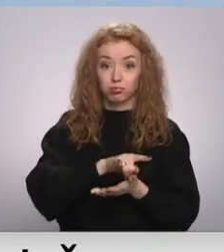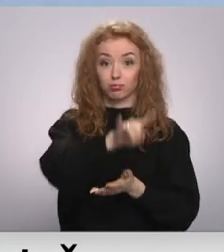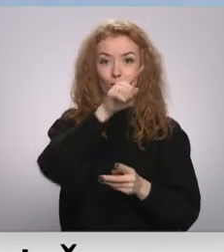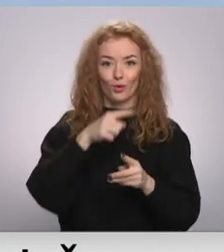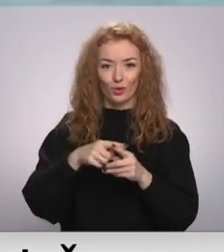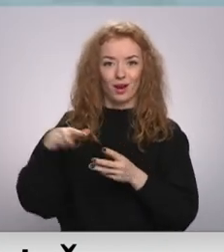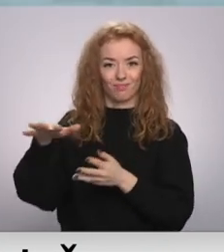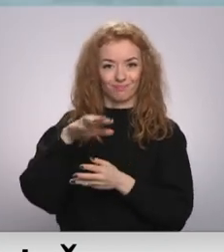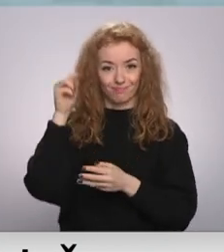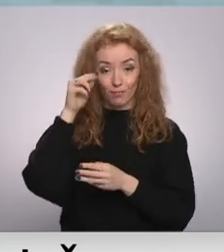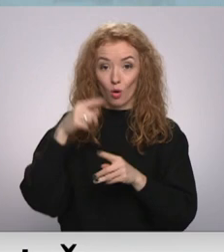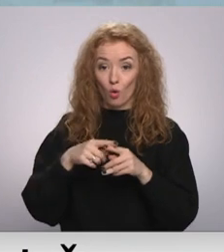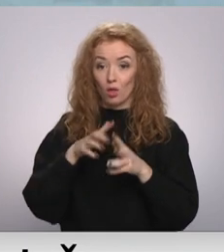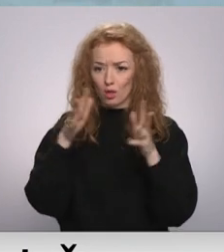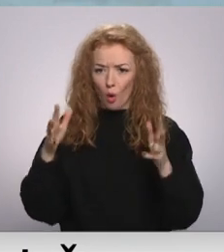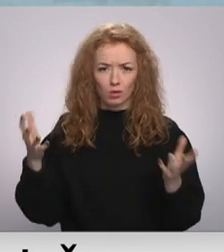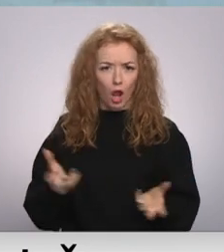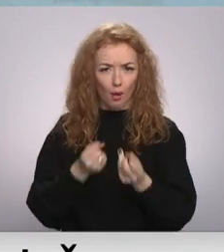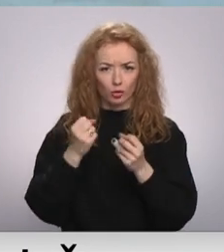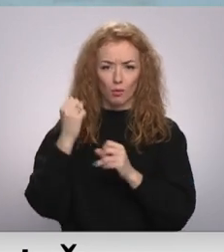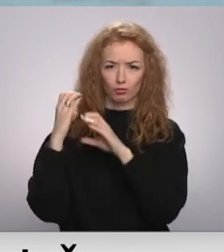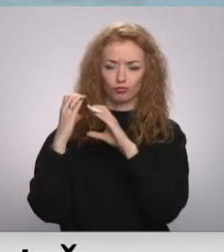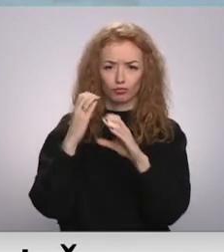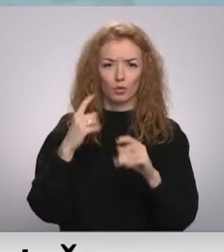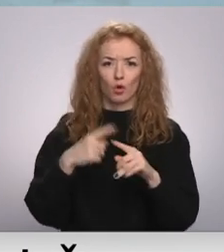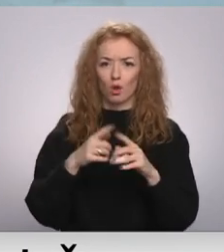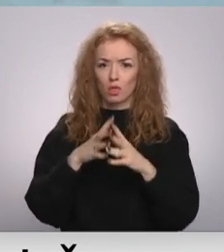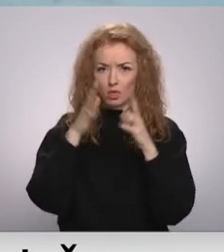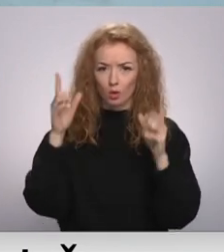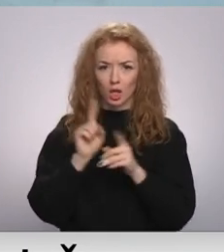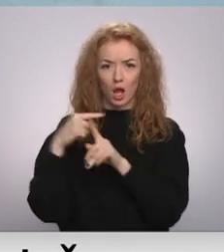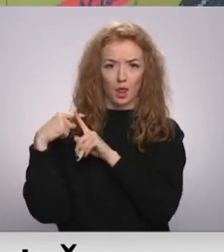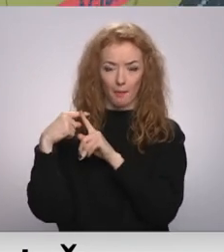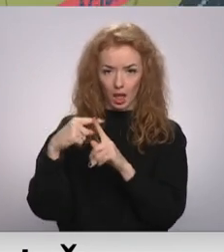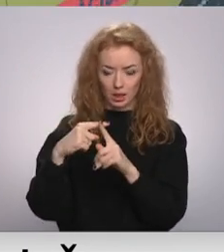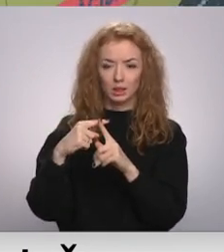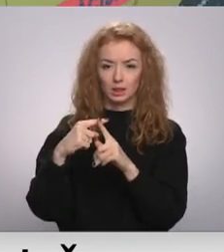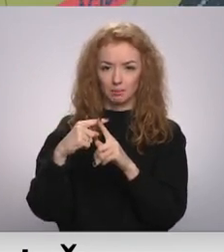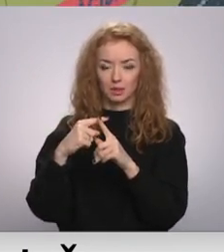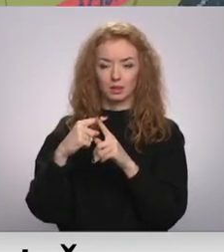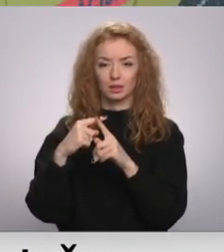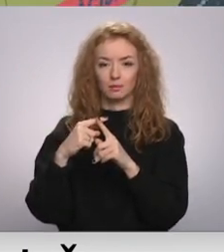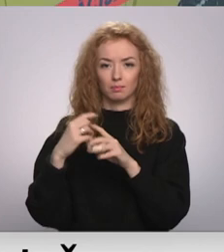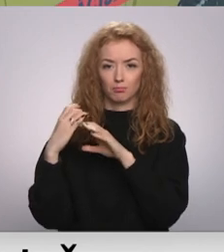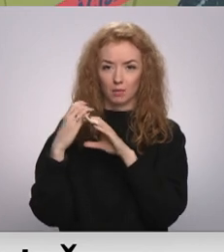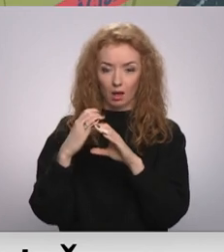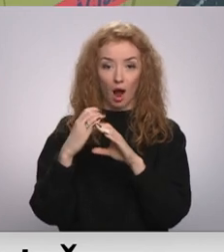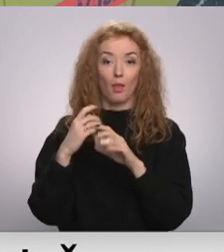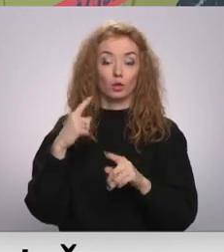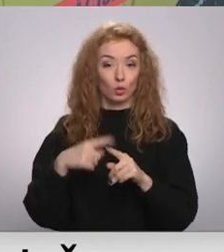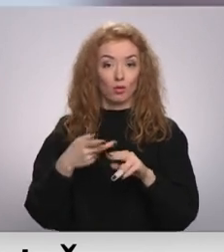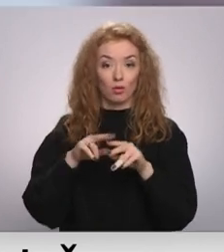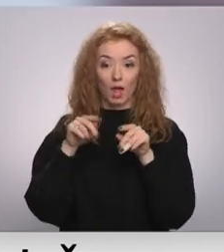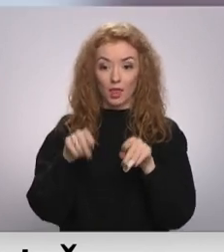Notikuma vietā strādāja vairākas glābēju automašīnas un vairākas neatliekamās medicīniskās palīdzības brigādes. Ar